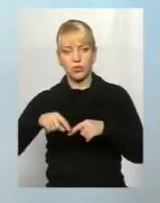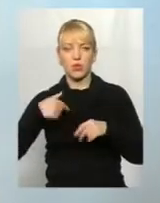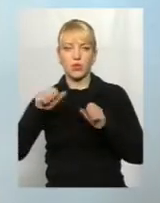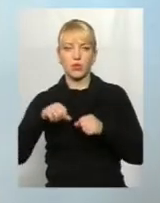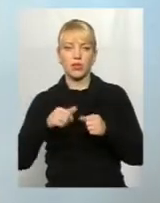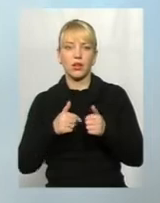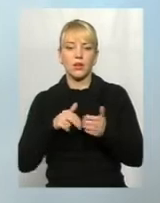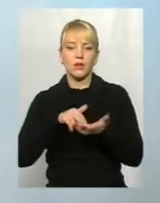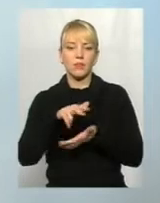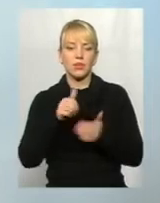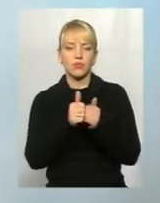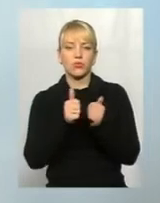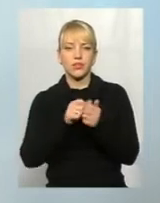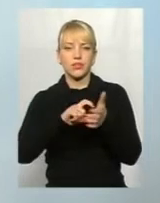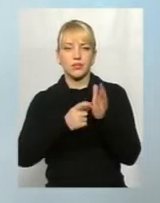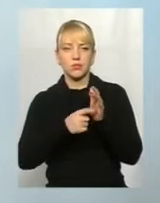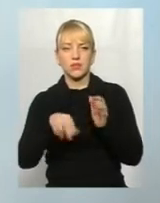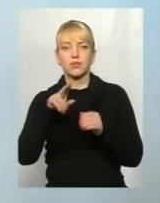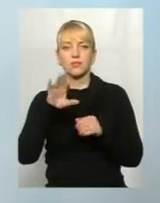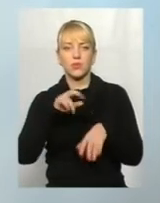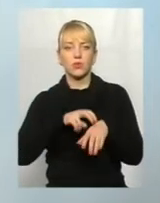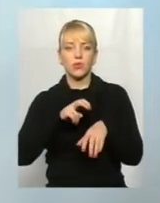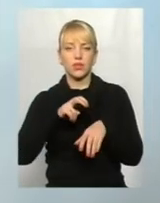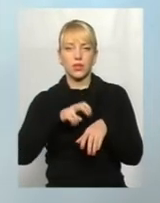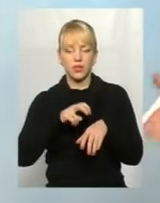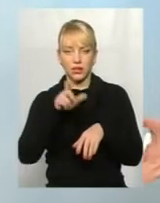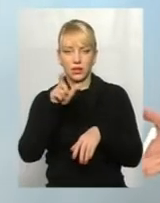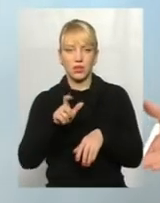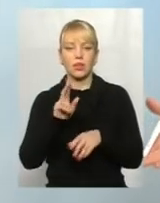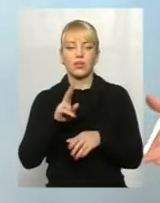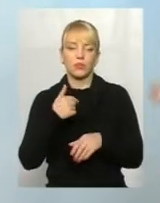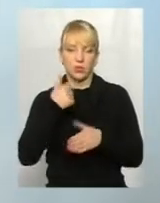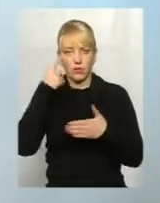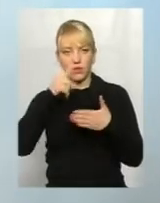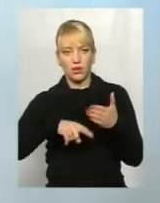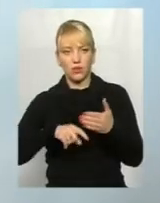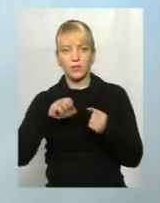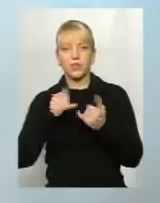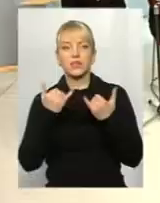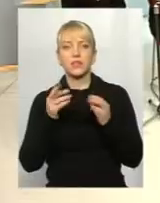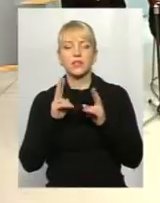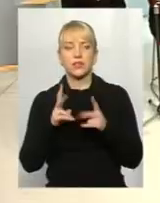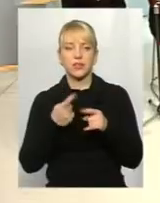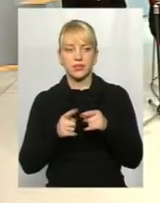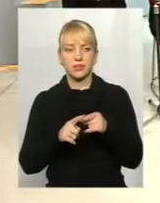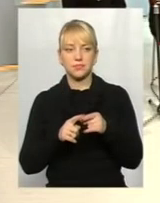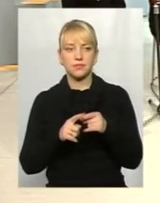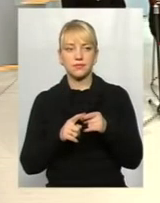сусідній комітет до лікаря, якому я довіряю. Зараз як це буде?